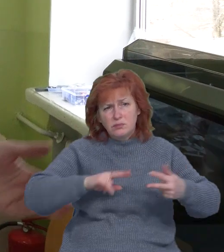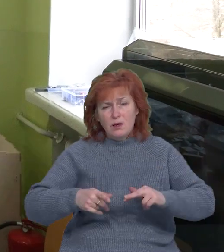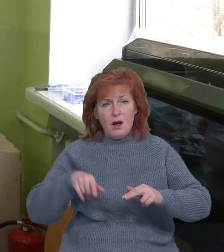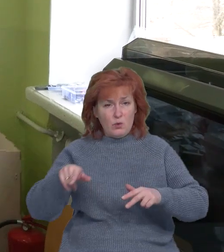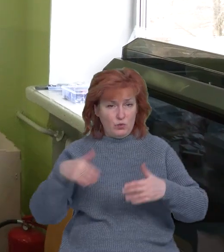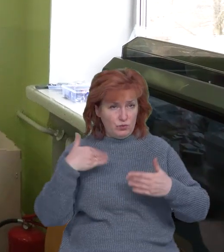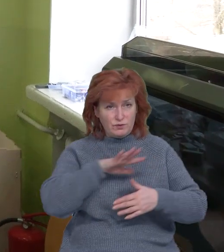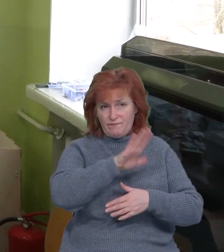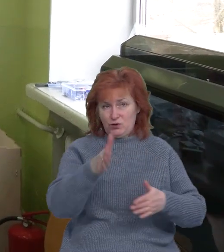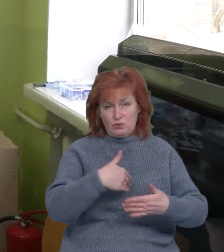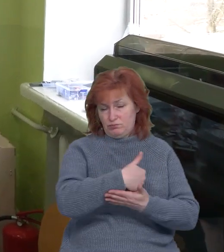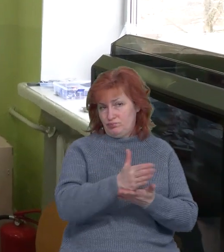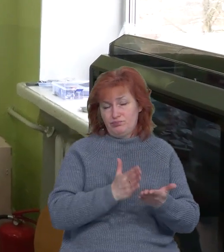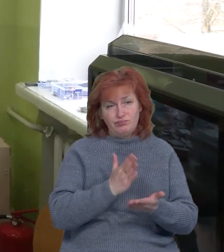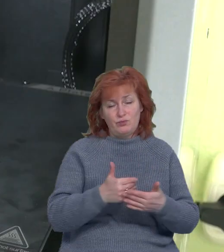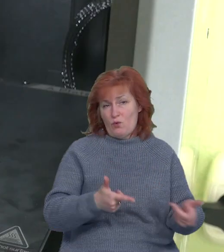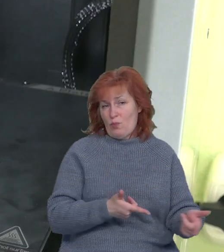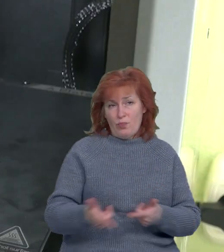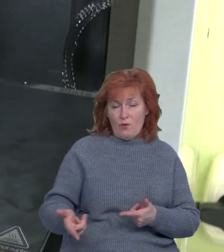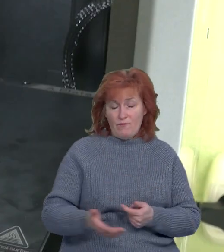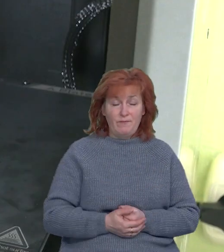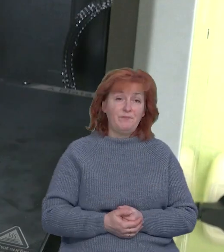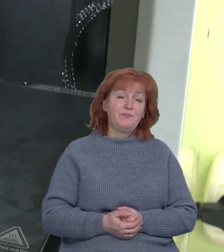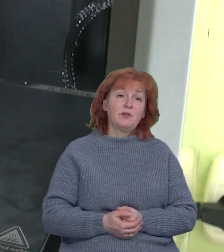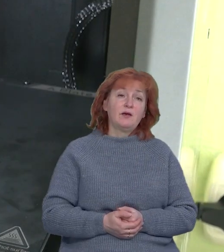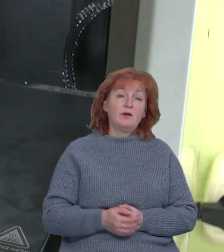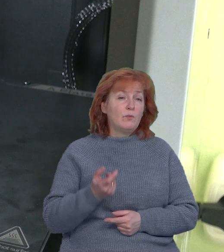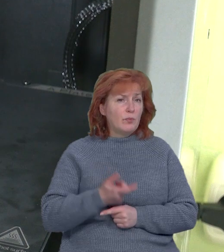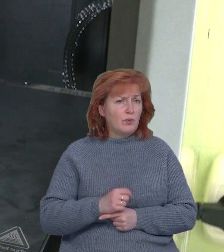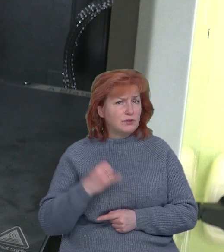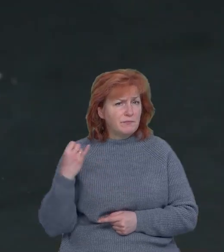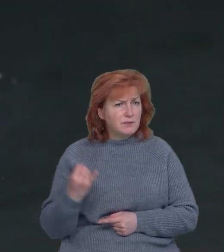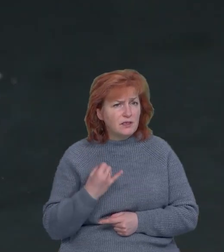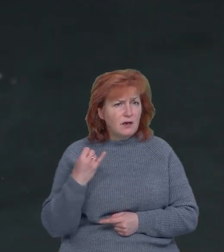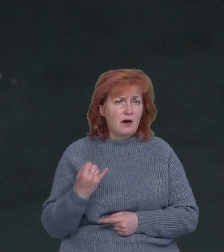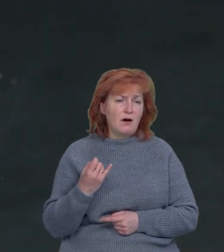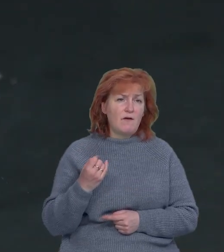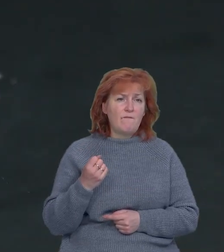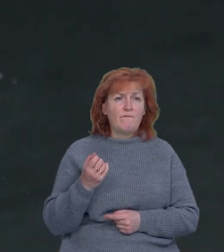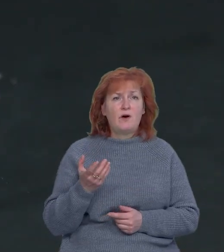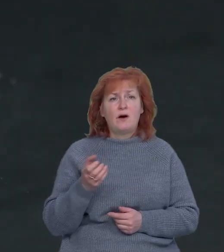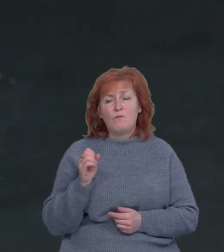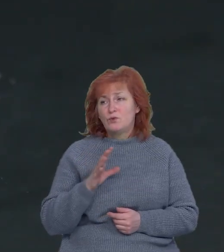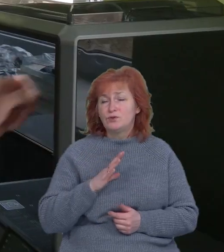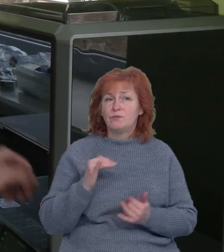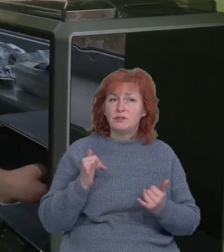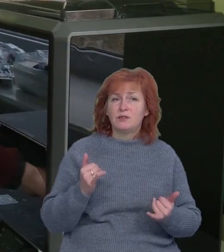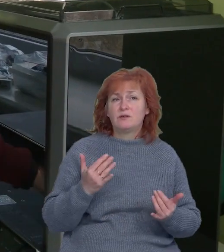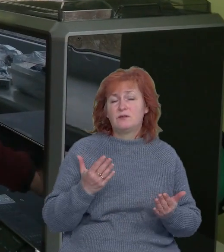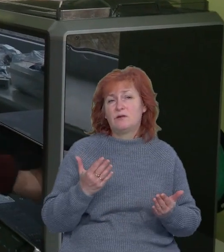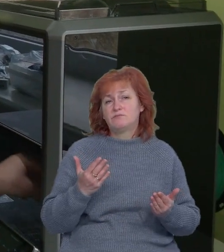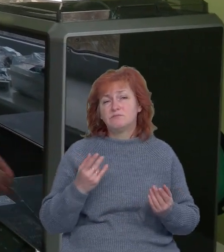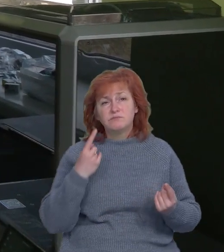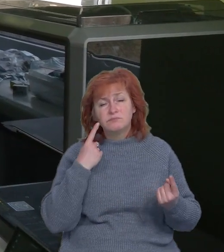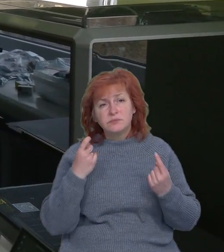А тут вже все автоматично. Дуже цікаво. Не тільки можна для роботехніки, чи інформатики